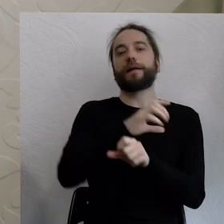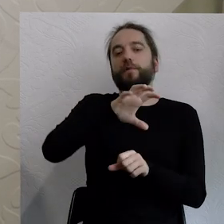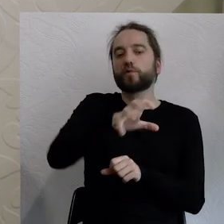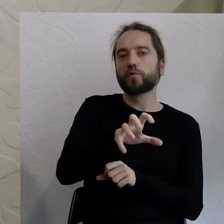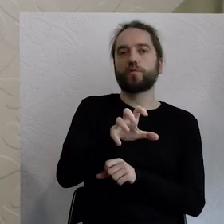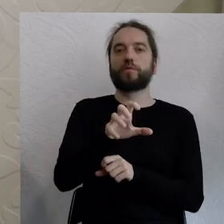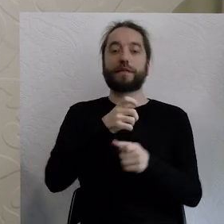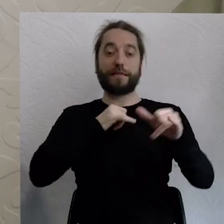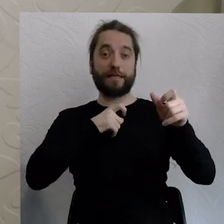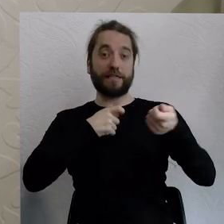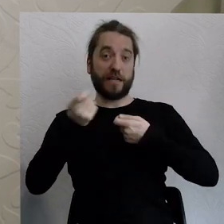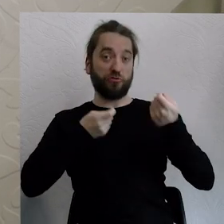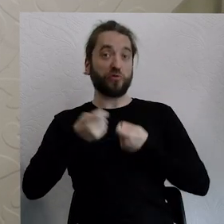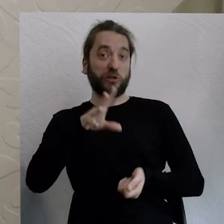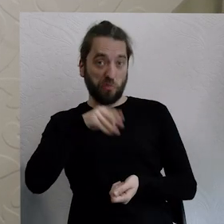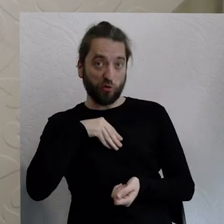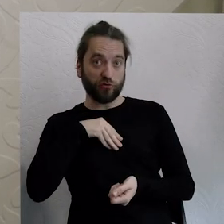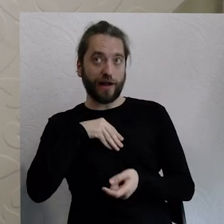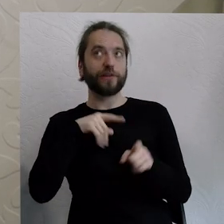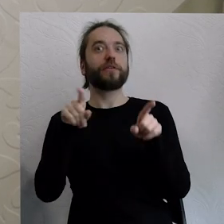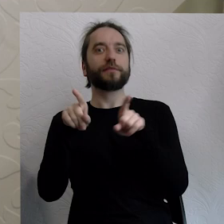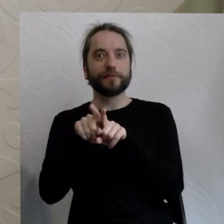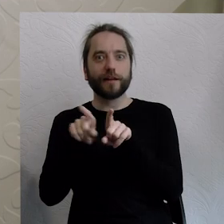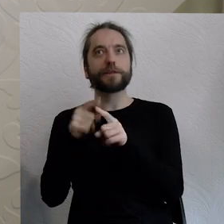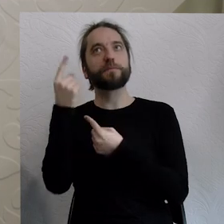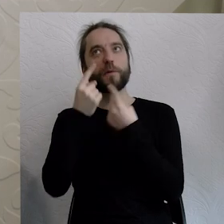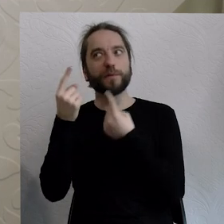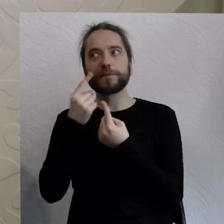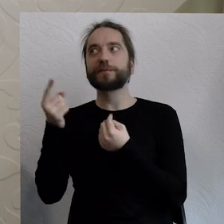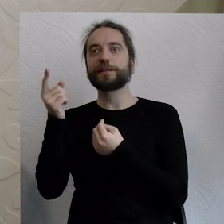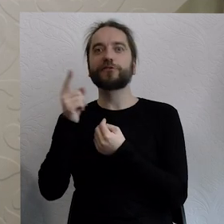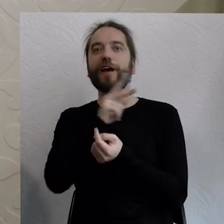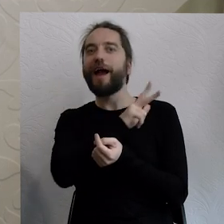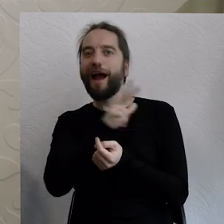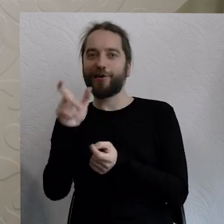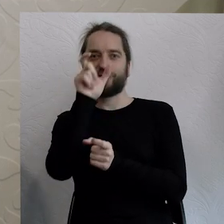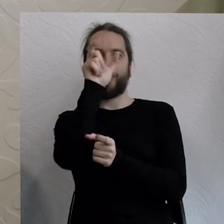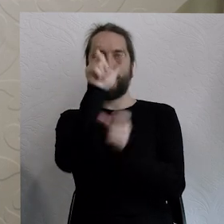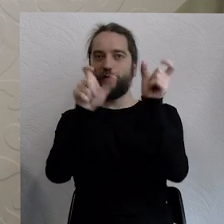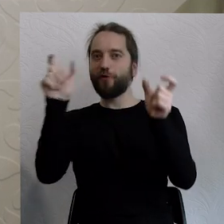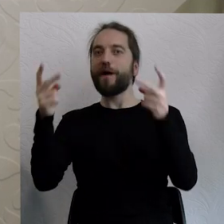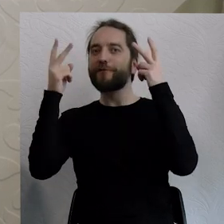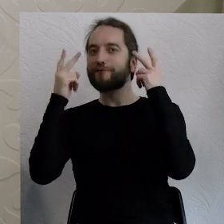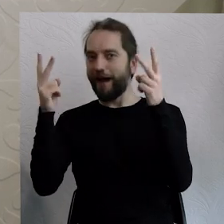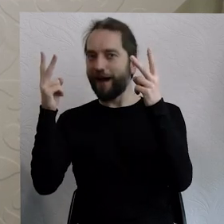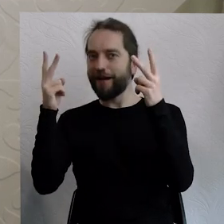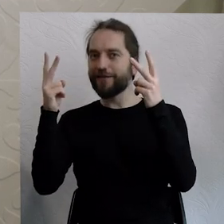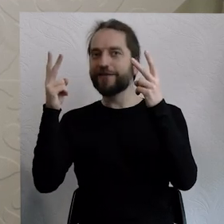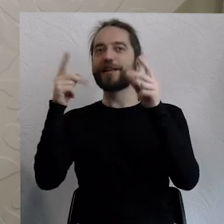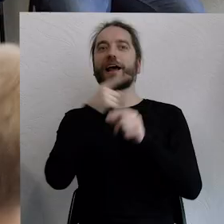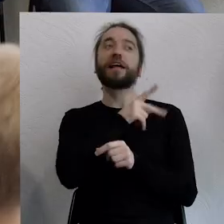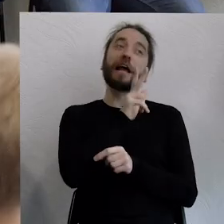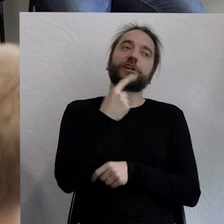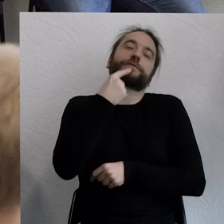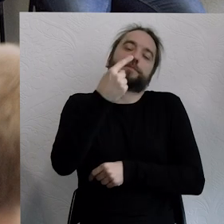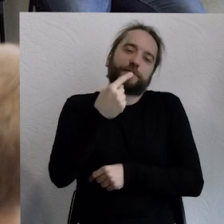można być może światem w sposób, gdzie każdy głos się liczy. Oczywiście nie każdy człowiek na ziemi będzie miał szansę się wypowiedzieć prawdopodobnie przy tworzeniu